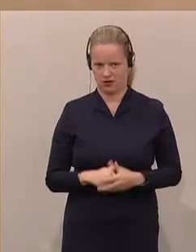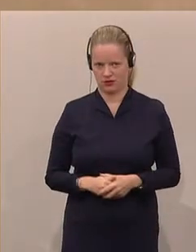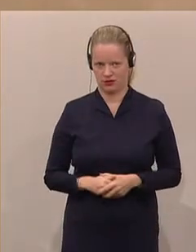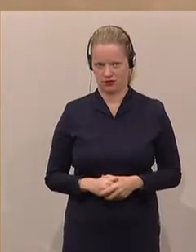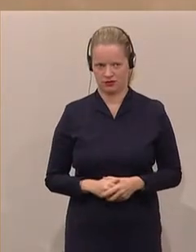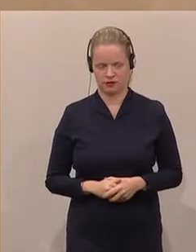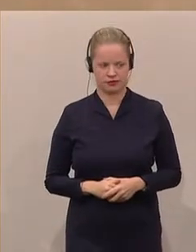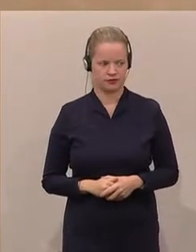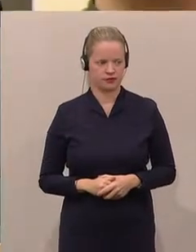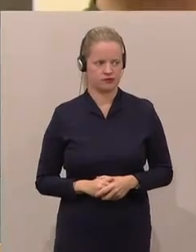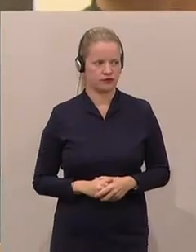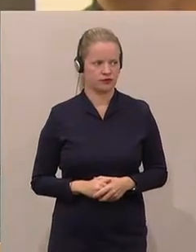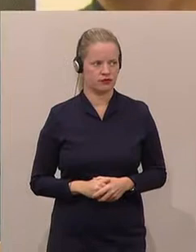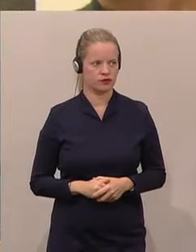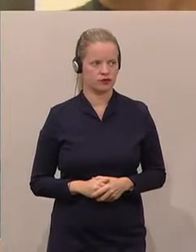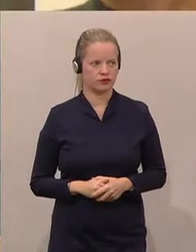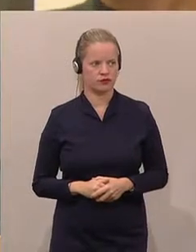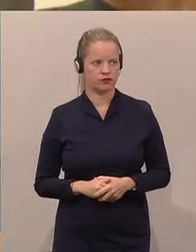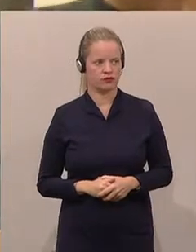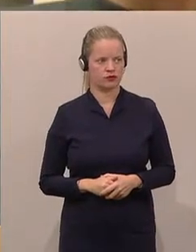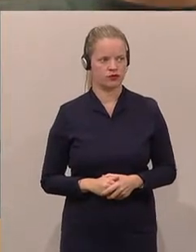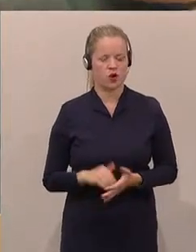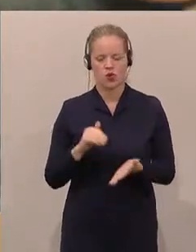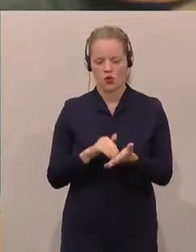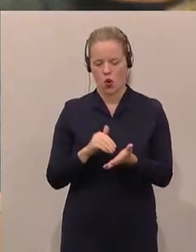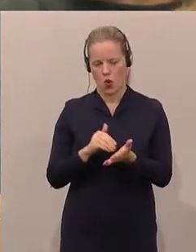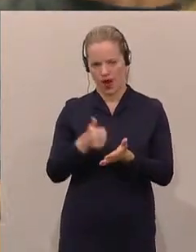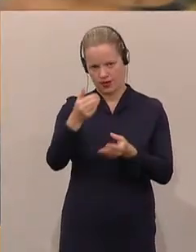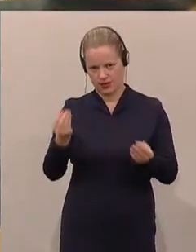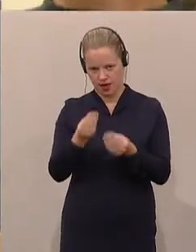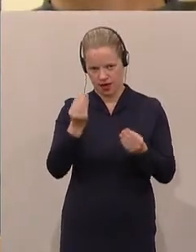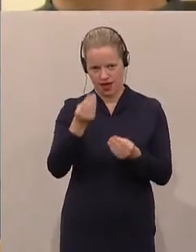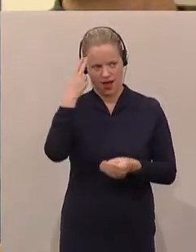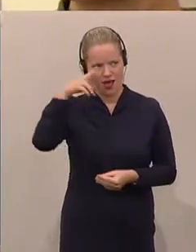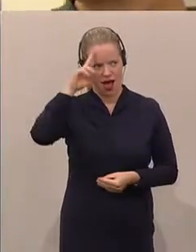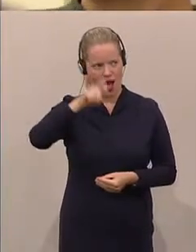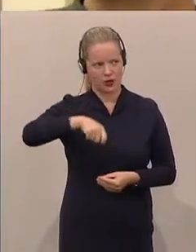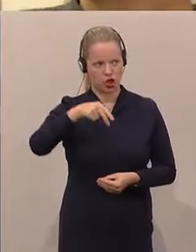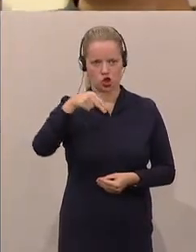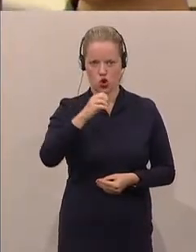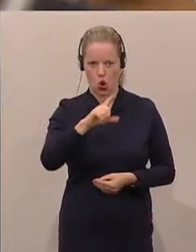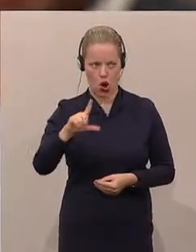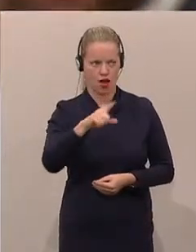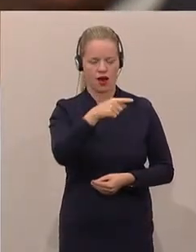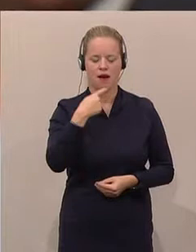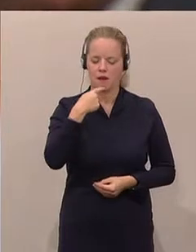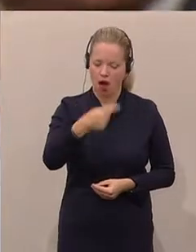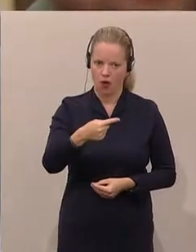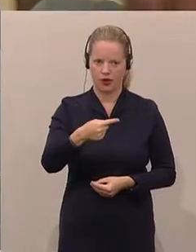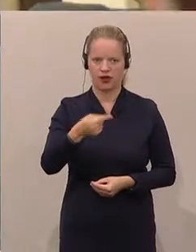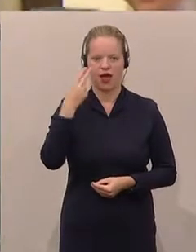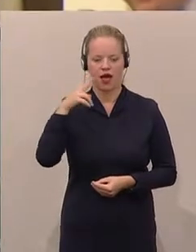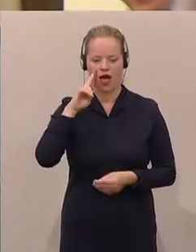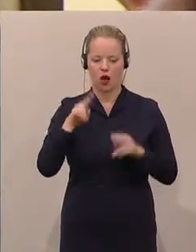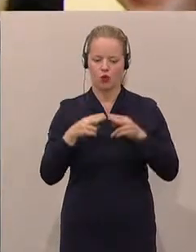Weiteren, Herr Abgeordneter Noll, haben Sie hier behauptet, Herr Bundesminister Kickl